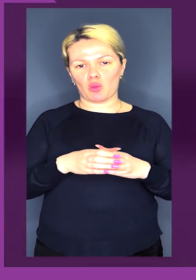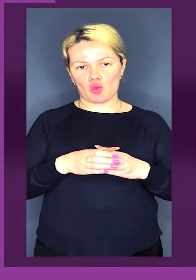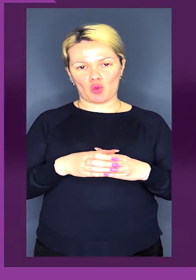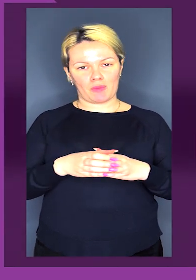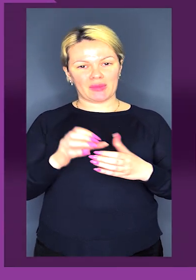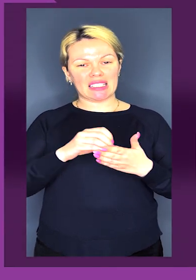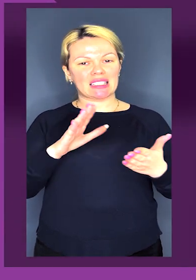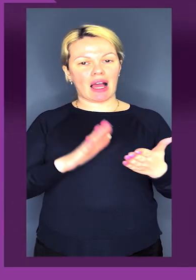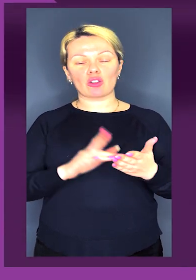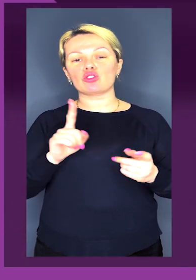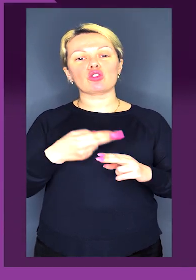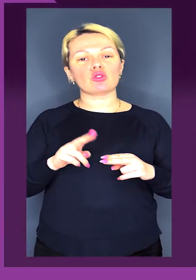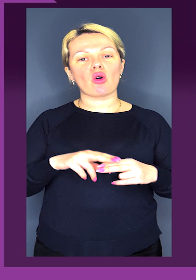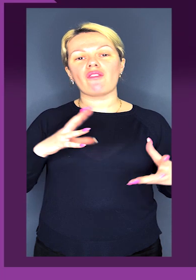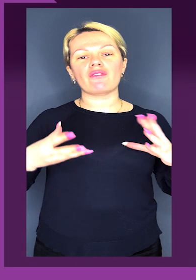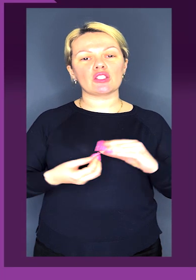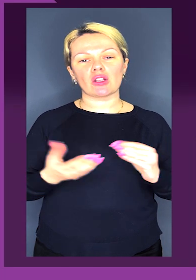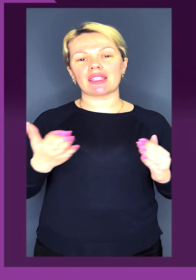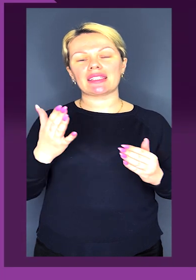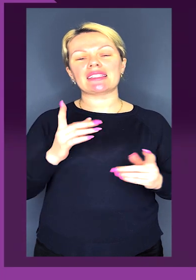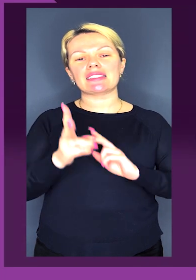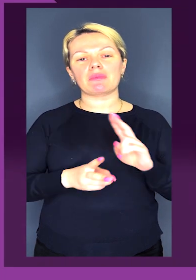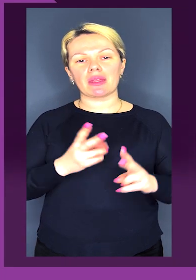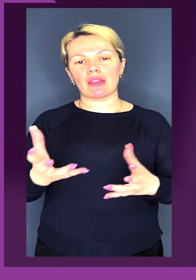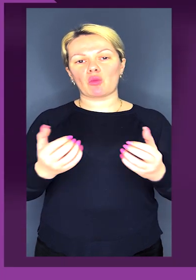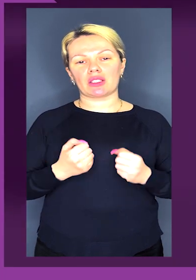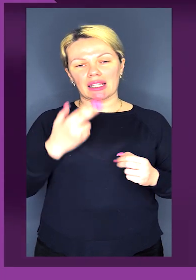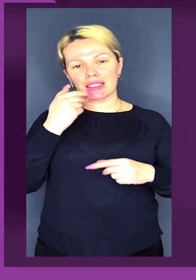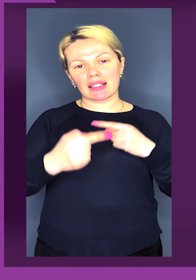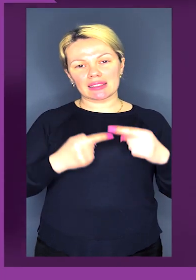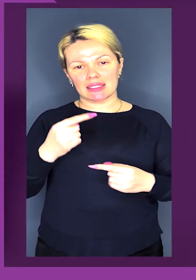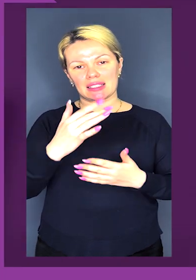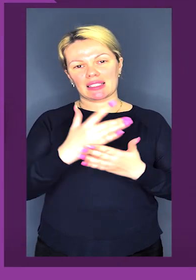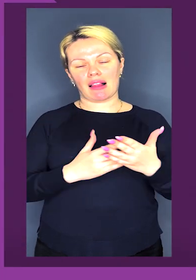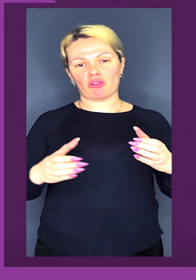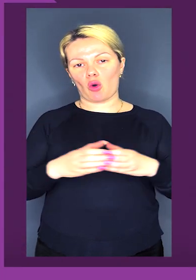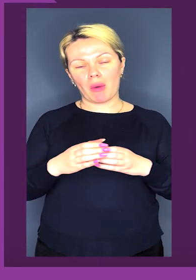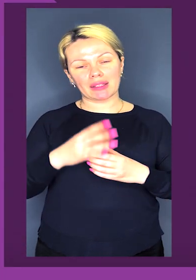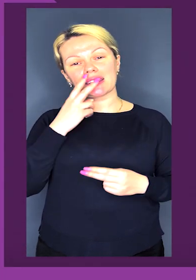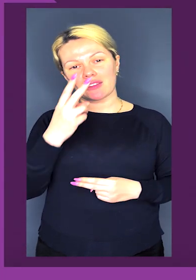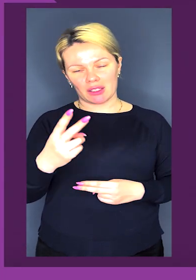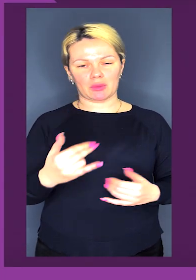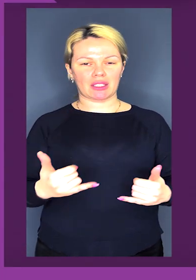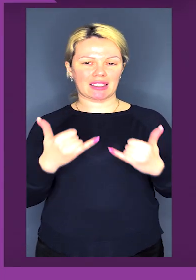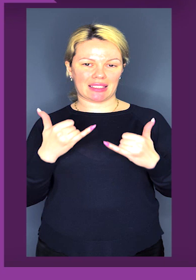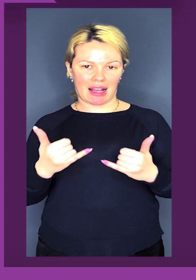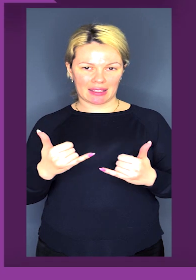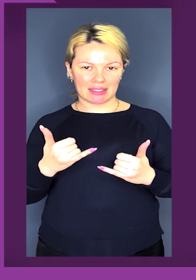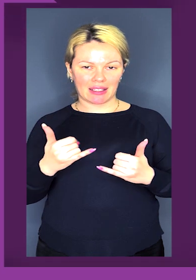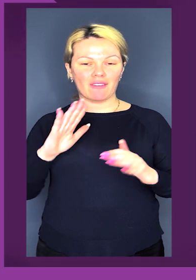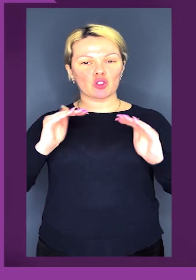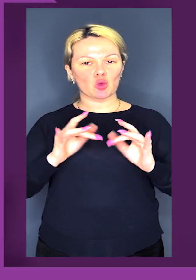заліку. Що з цього вийшло та яких змін набули традиційні склади команд, дивимося просто